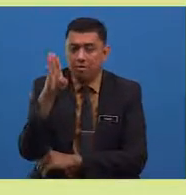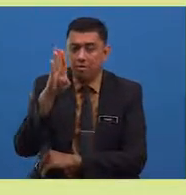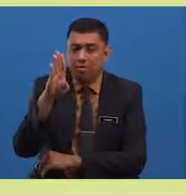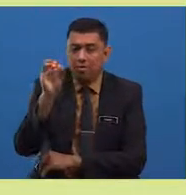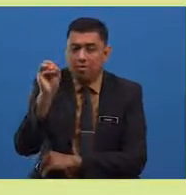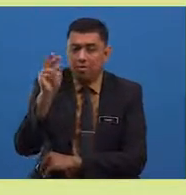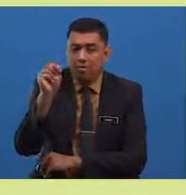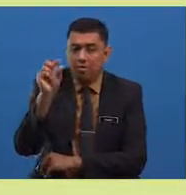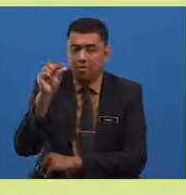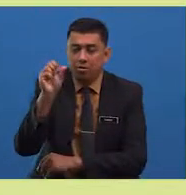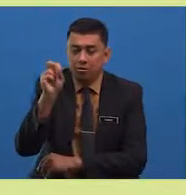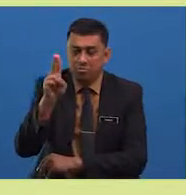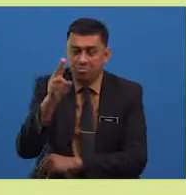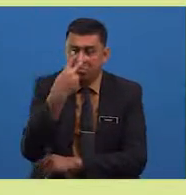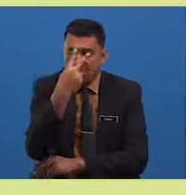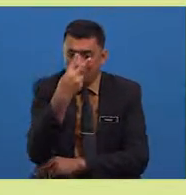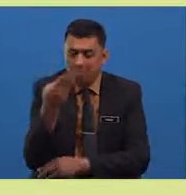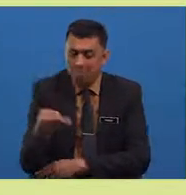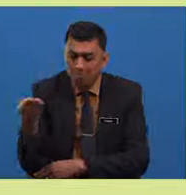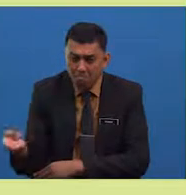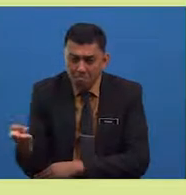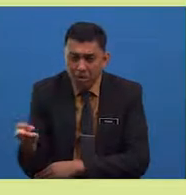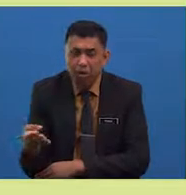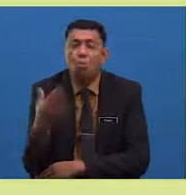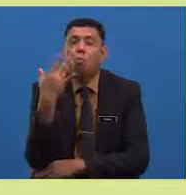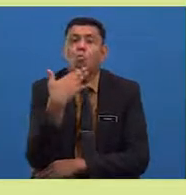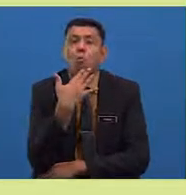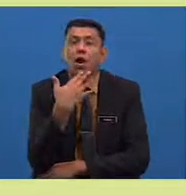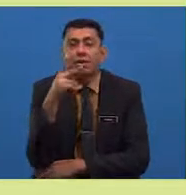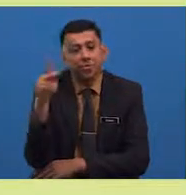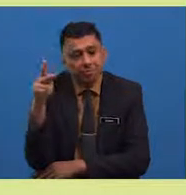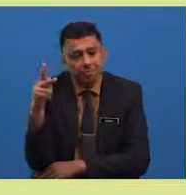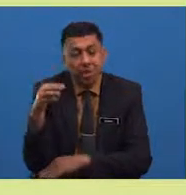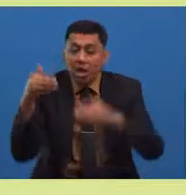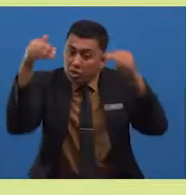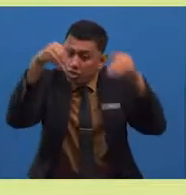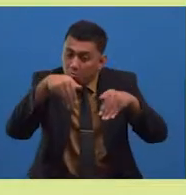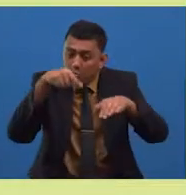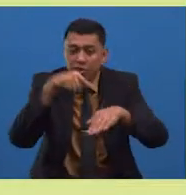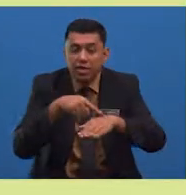benda berwarna kuning sedang dijemur di sebuah dusun.